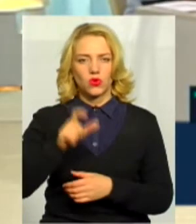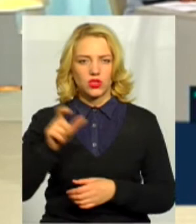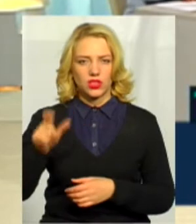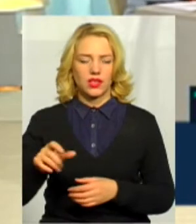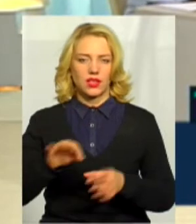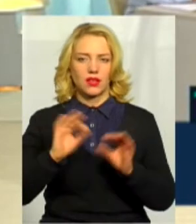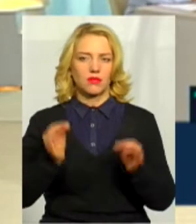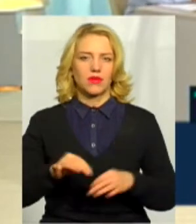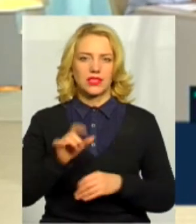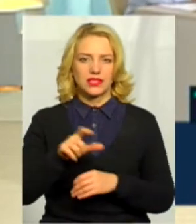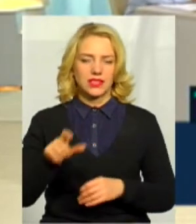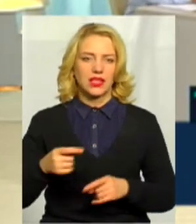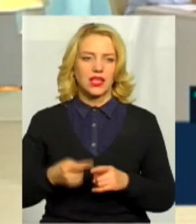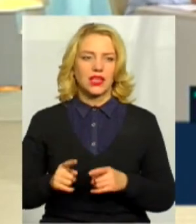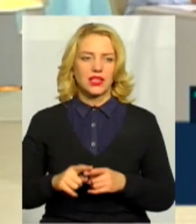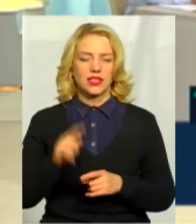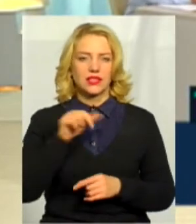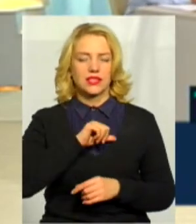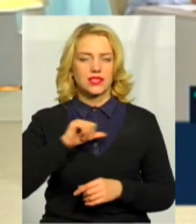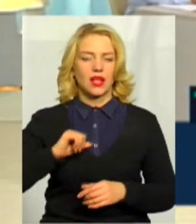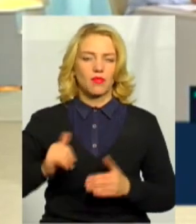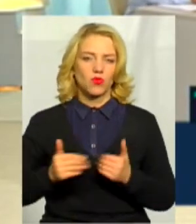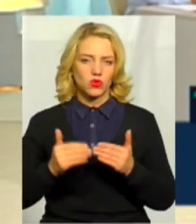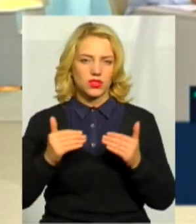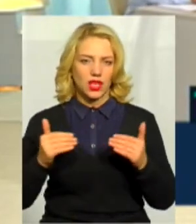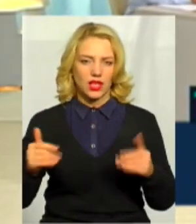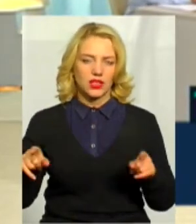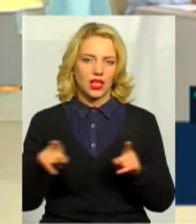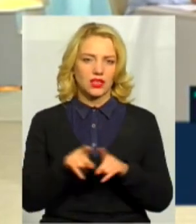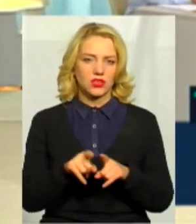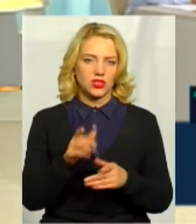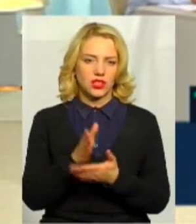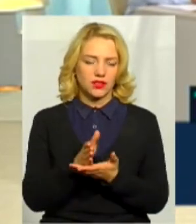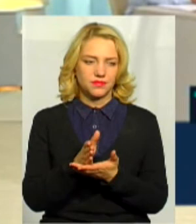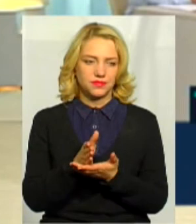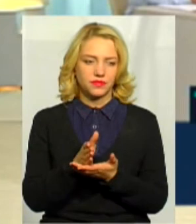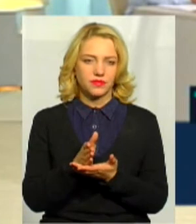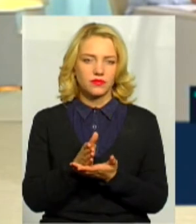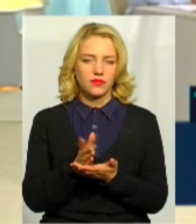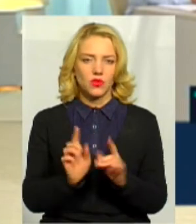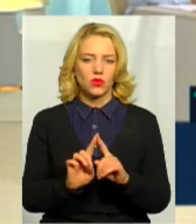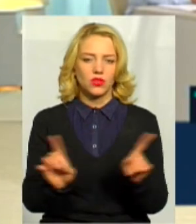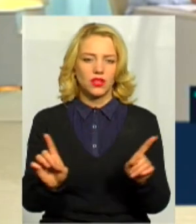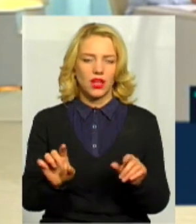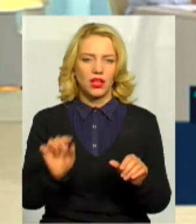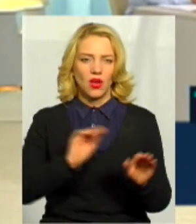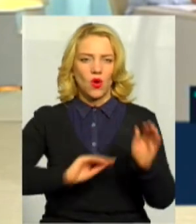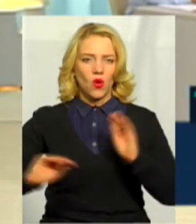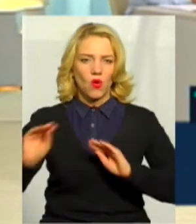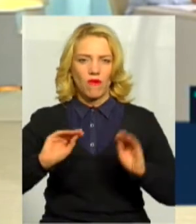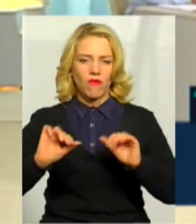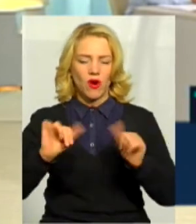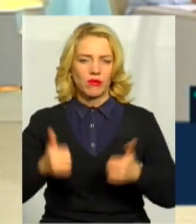І, власне, сам музей теж є унікально оформлений,